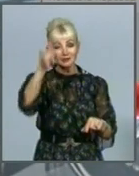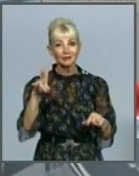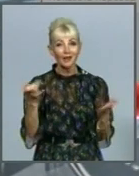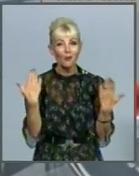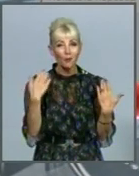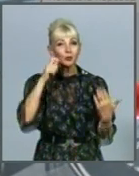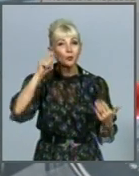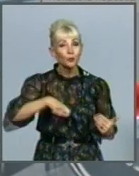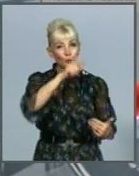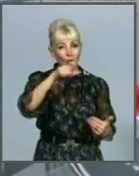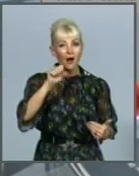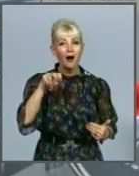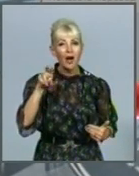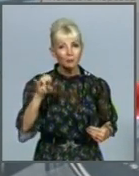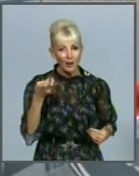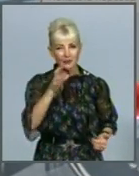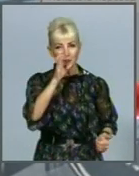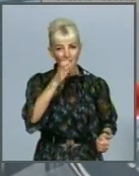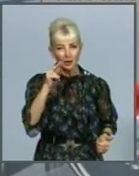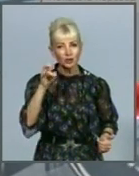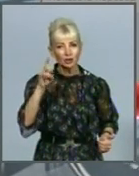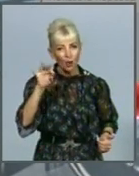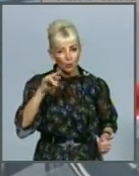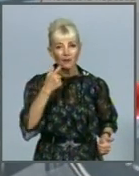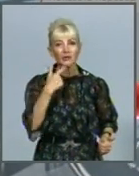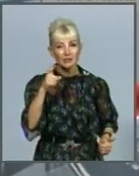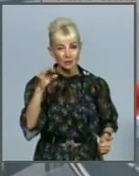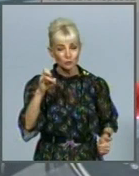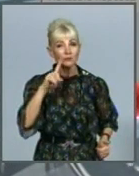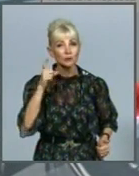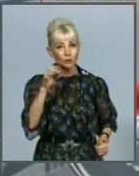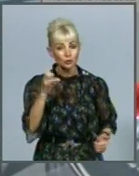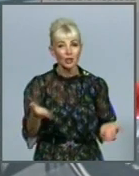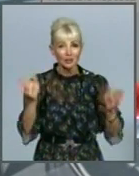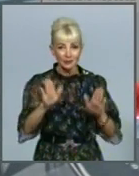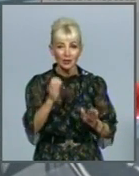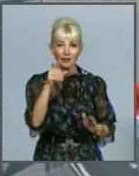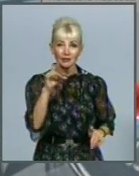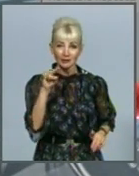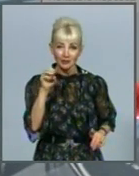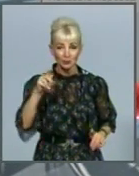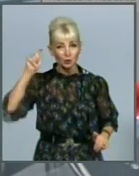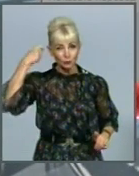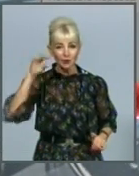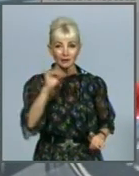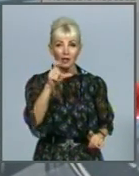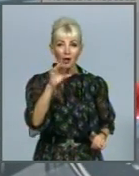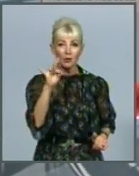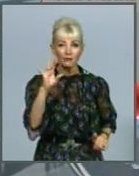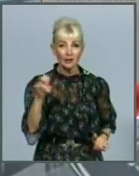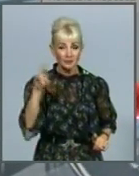українці. Албанія, Болгарія, Чорногорія у червоній зоні. У зеленій зоні залишається Єгипет, Туреччина та Хорватія.